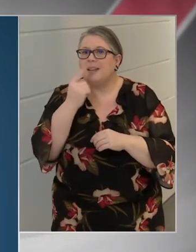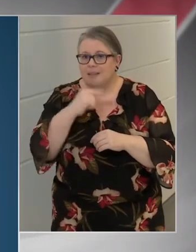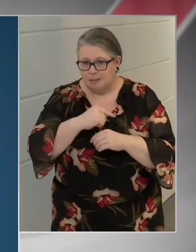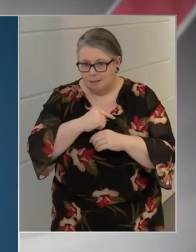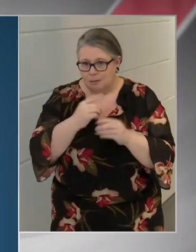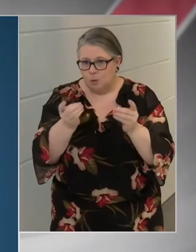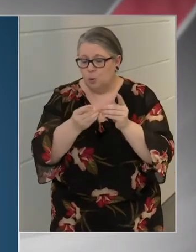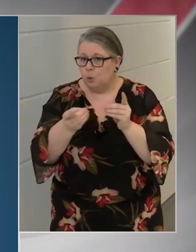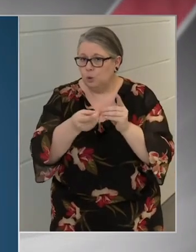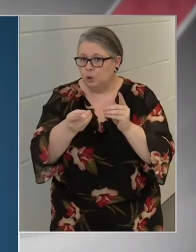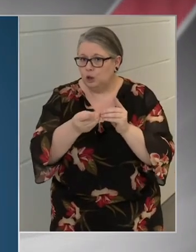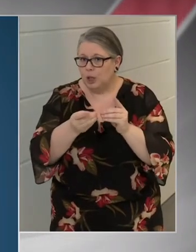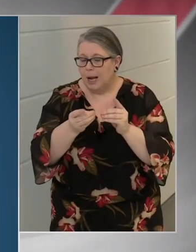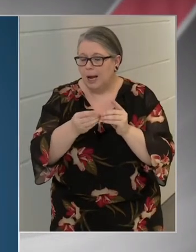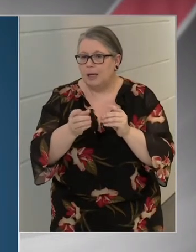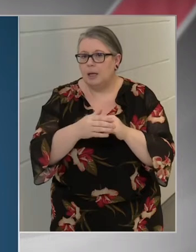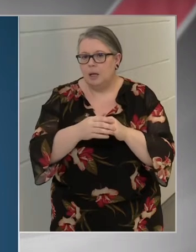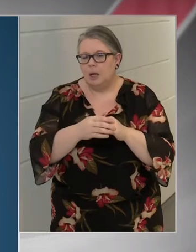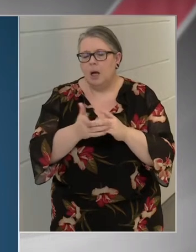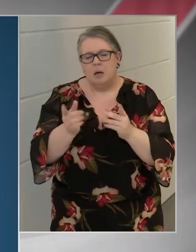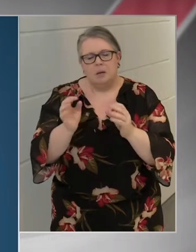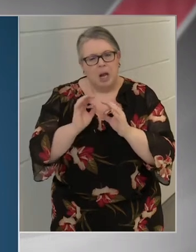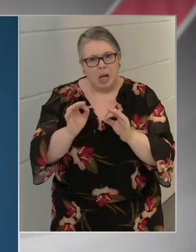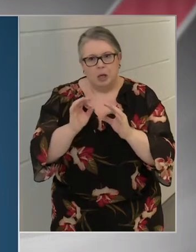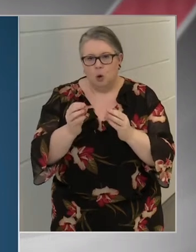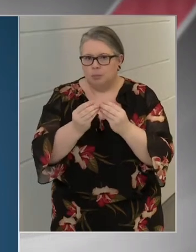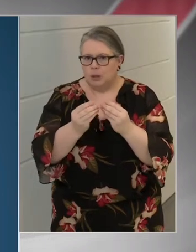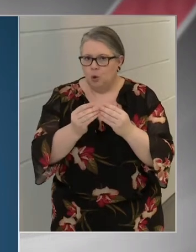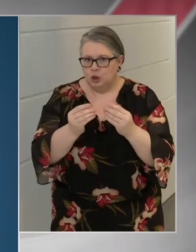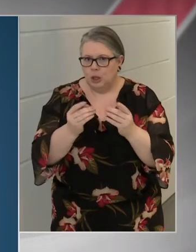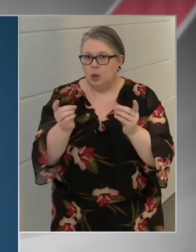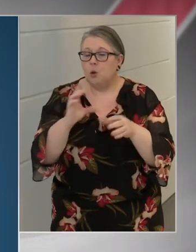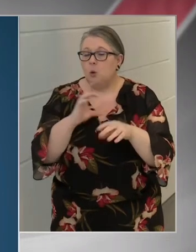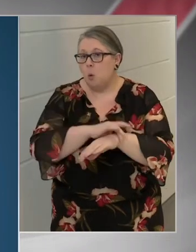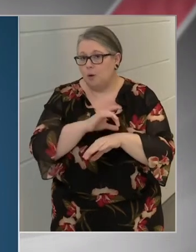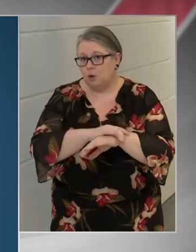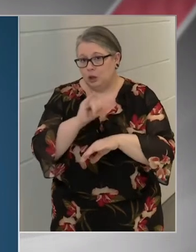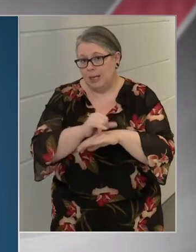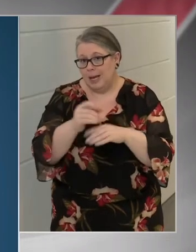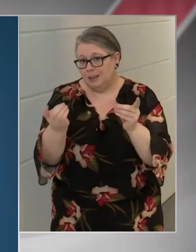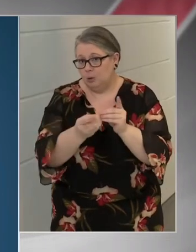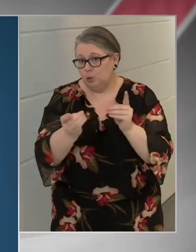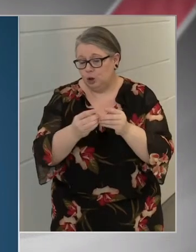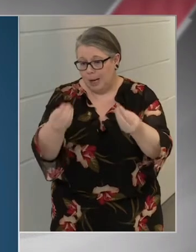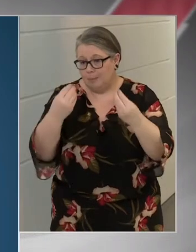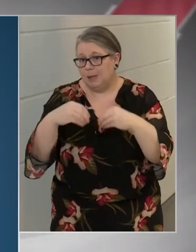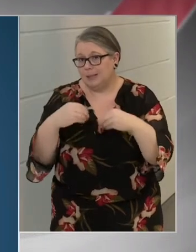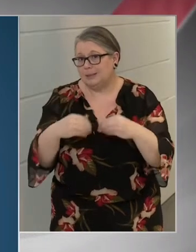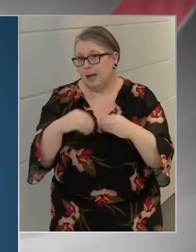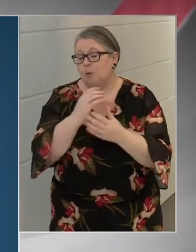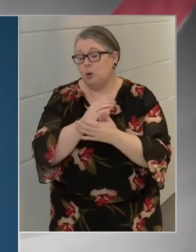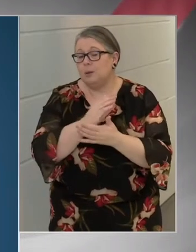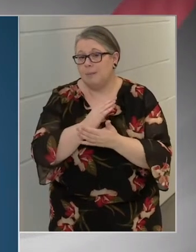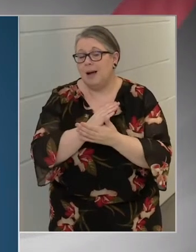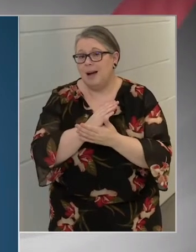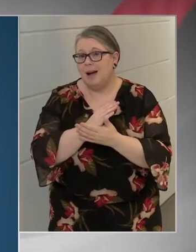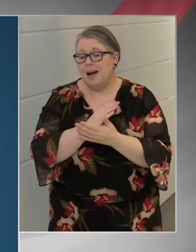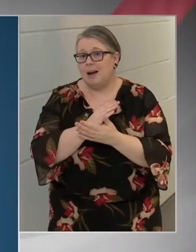meglehetősen nívós orvosi hetilap beszámolt a